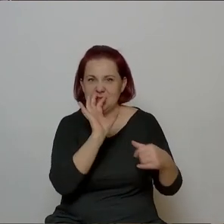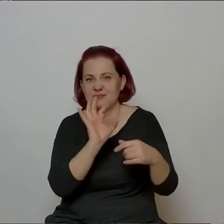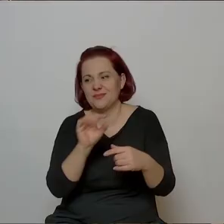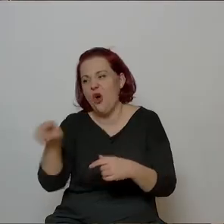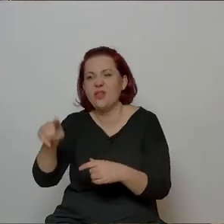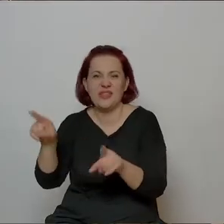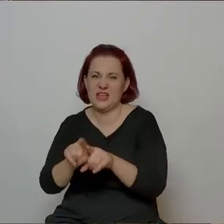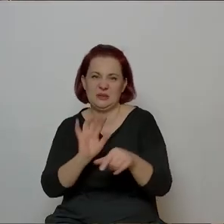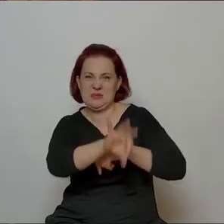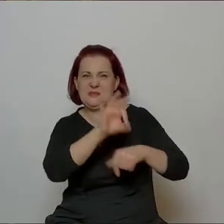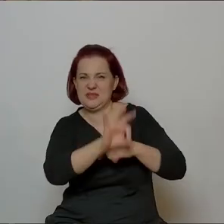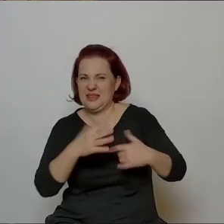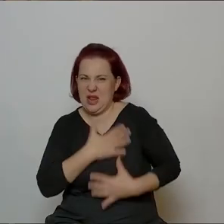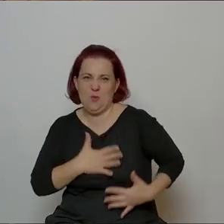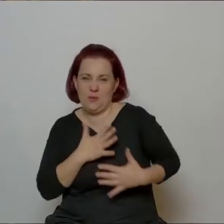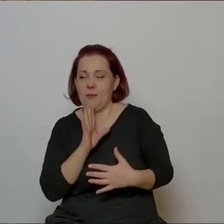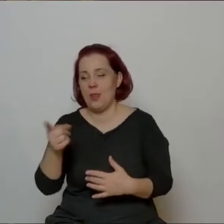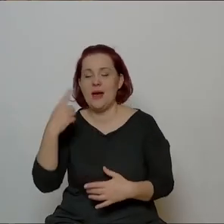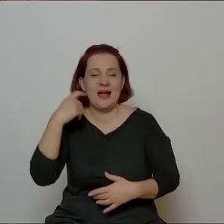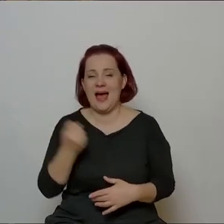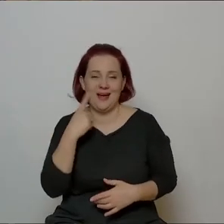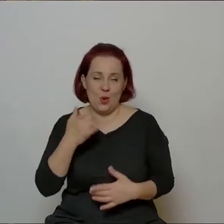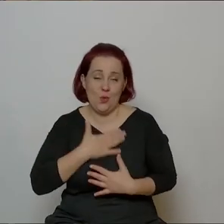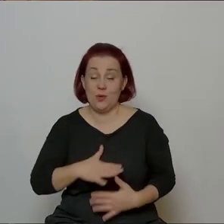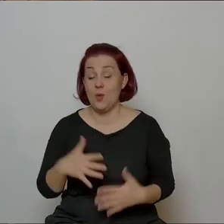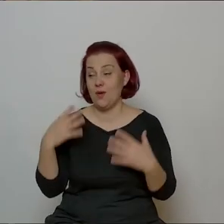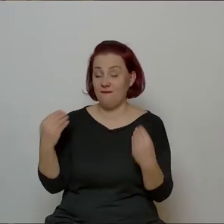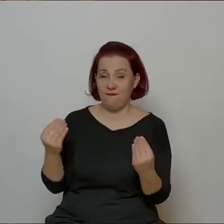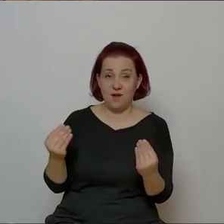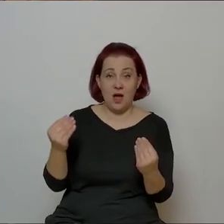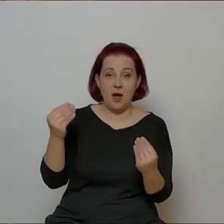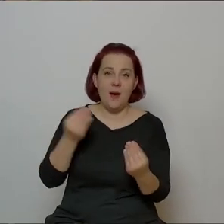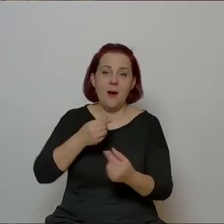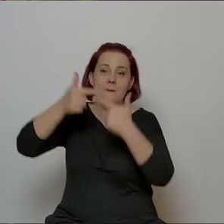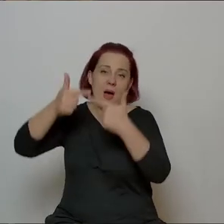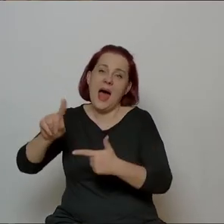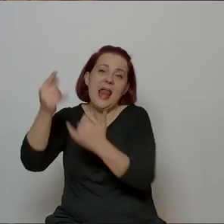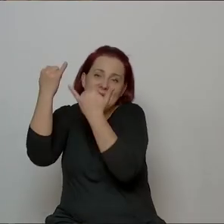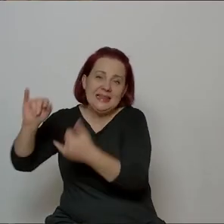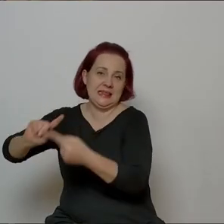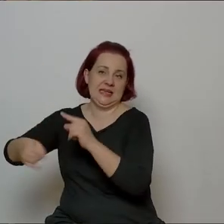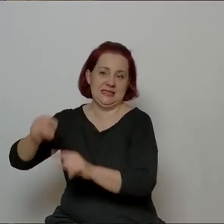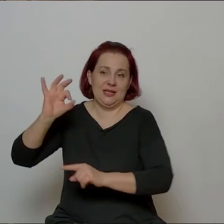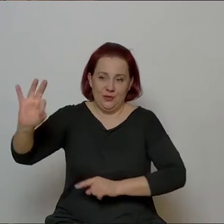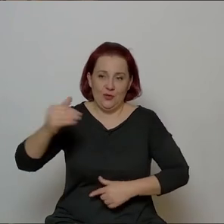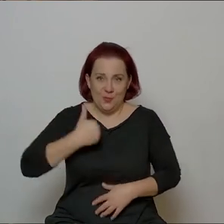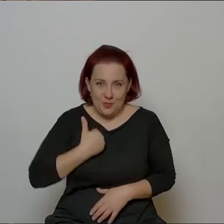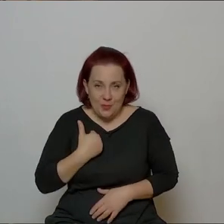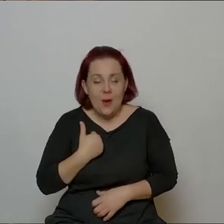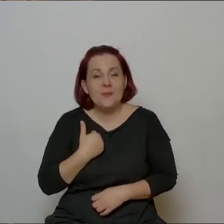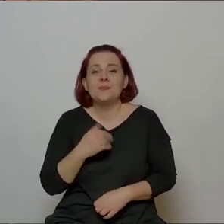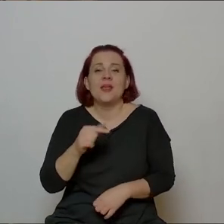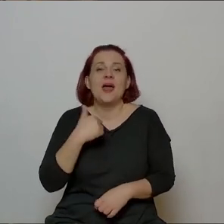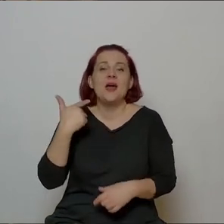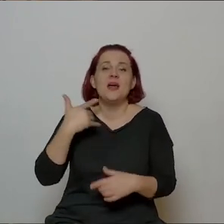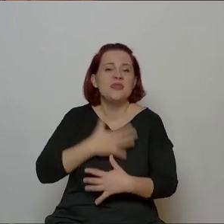lubiła tego typu rzeczy. Dowcipna pani bardzo i wielka poetka, no ale zupełnie co innego. Otóż też za co go